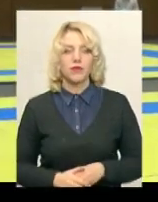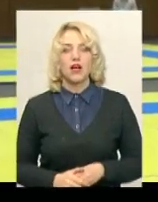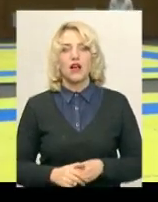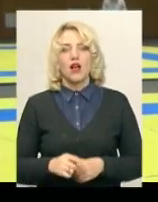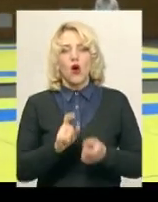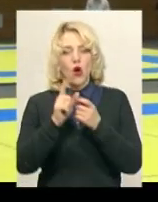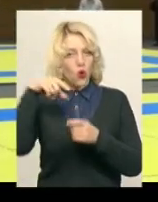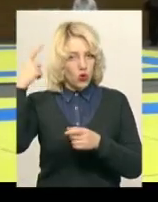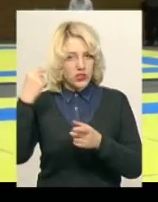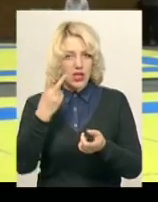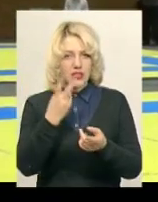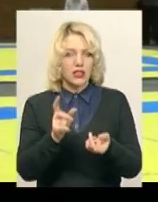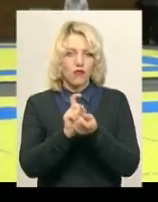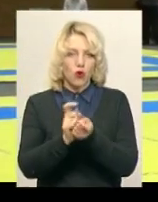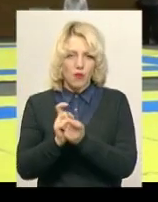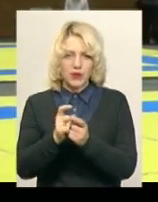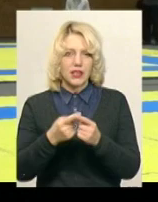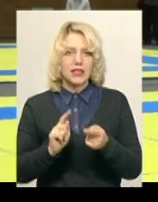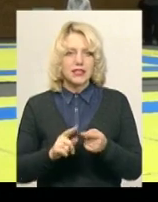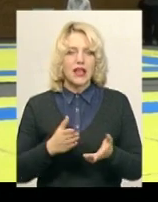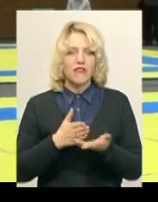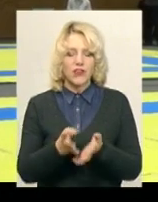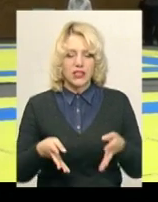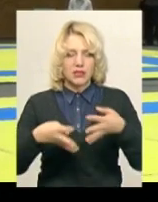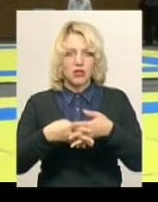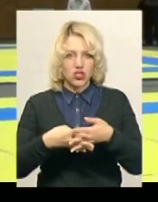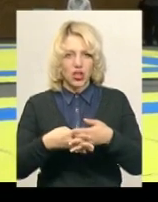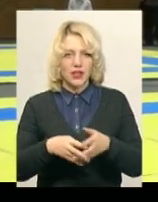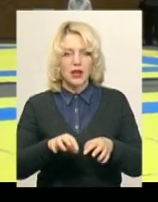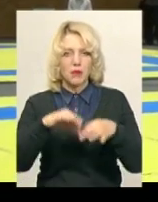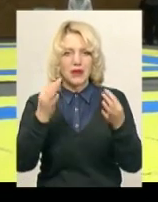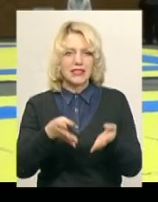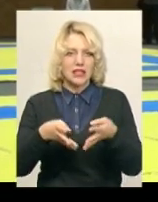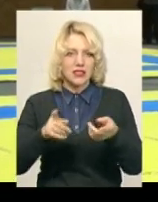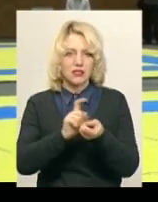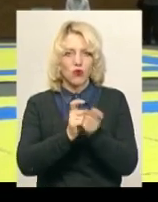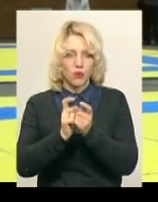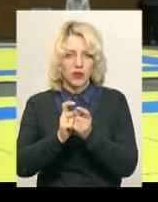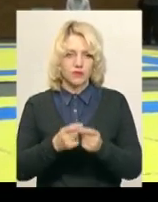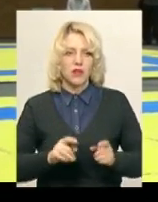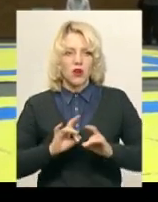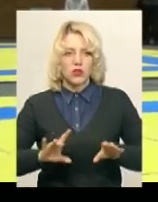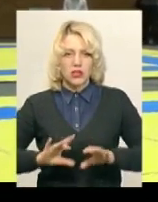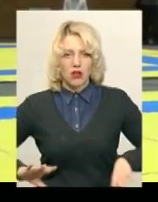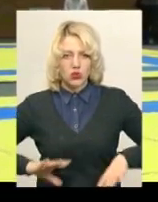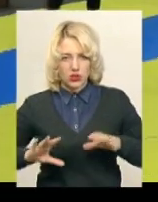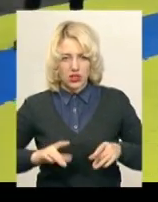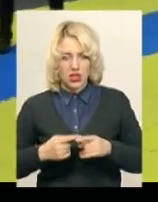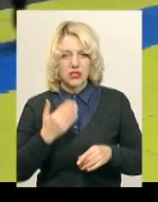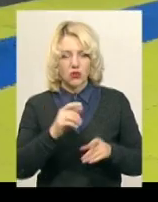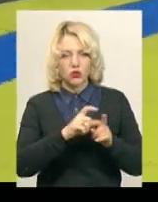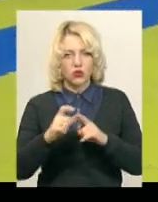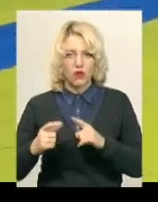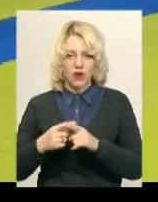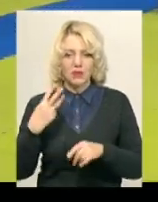двобій – це вид змішаних бойових мистецтв, розповідає заслужений тренер України з рукопашного бою Гаррій Осідлевич. За його словами, 30